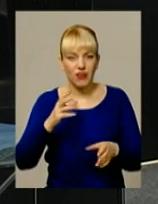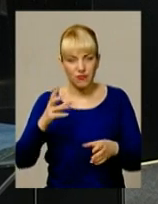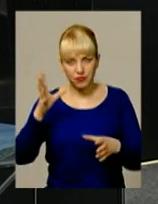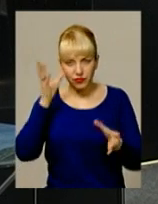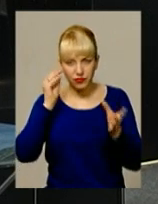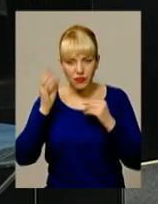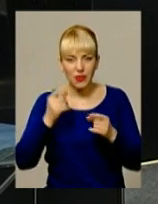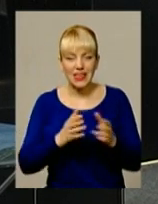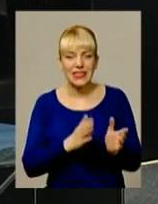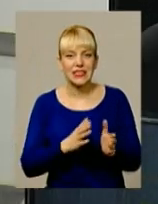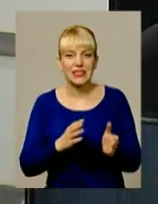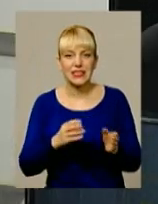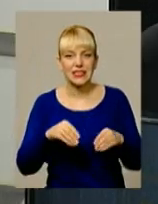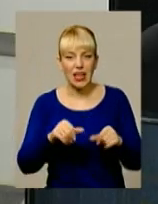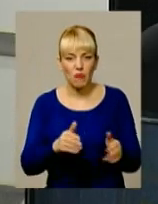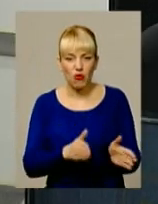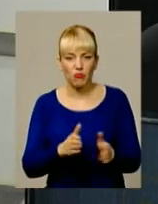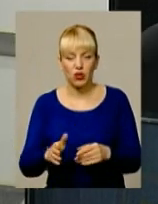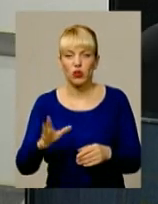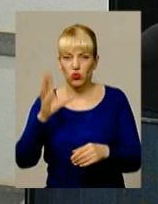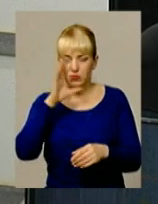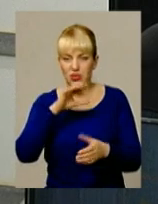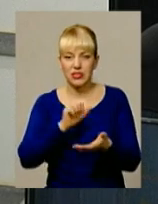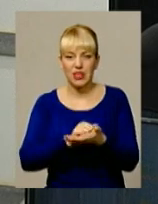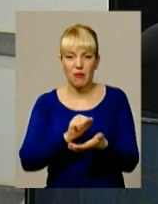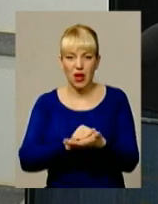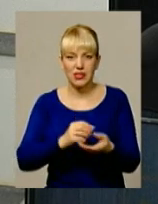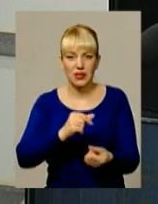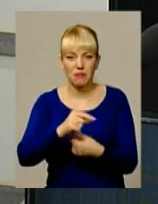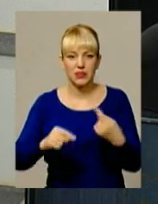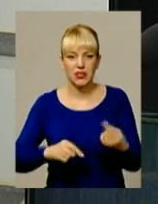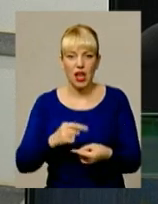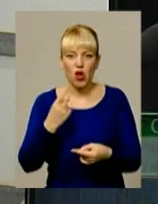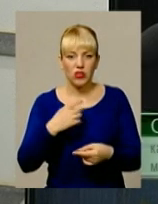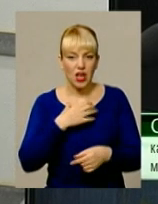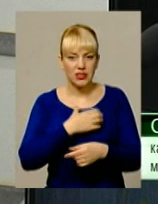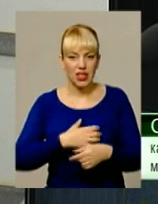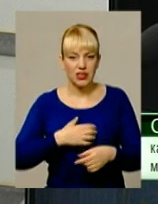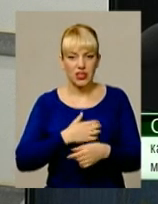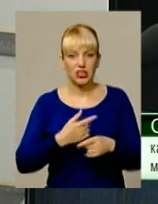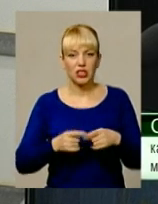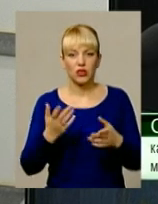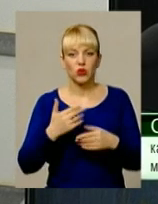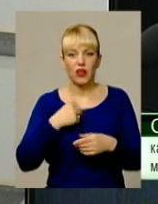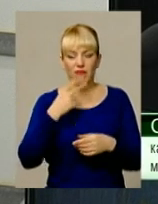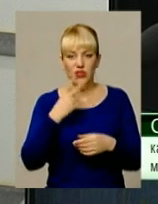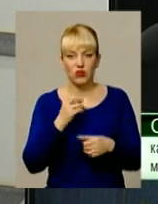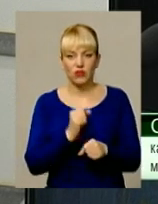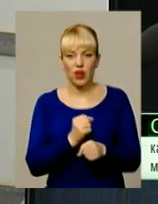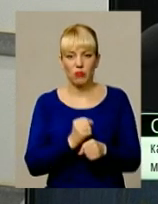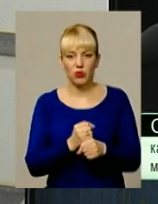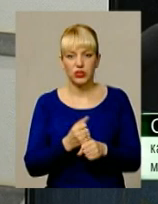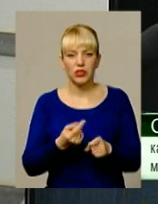Успішно займається бізнесом. Основна задача департаменту, яку я бачу в роботі, на сьогоднішній момент вбрали